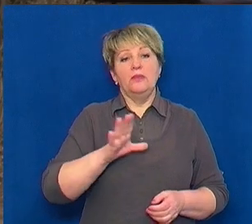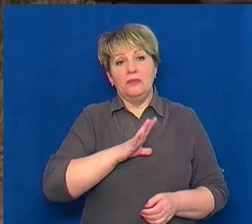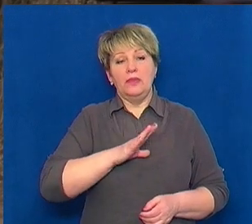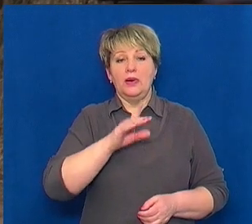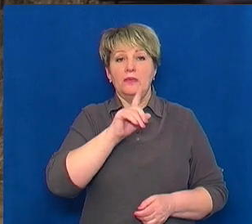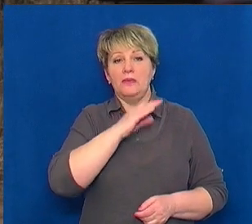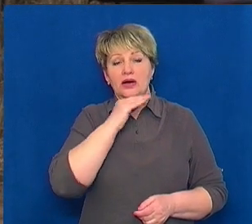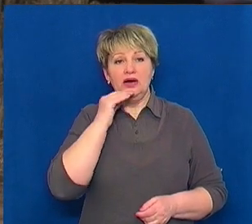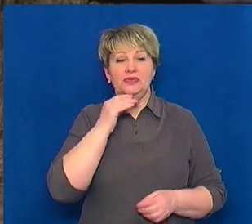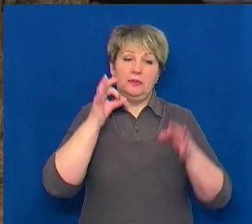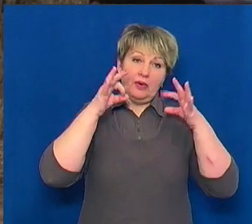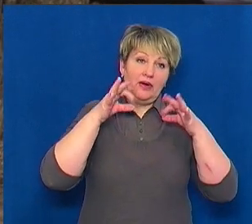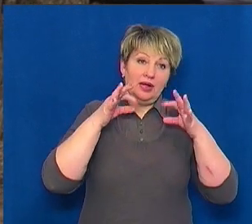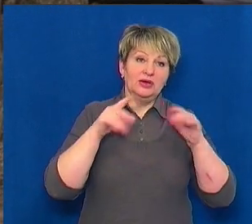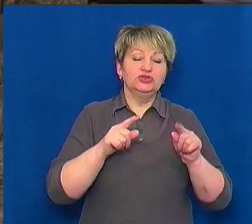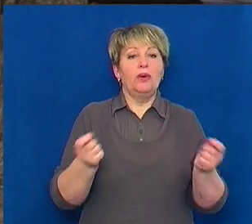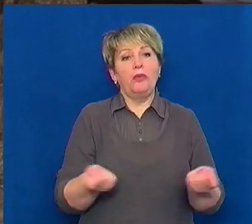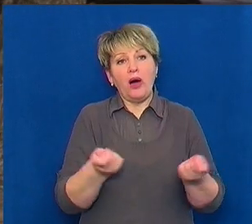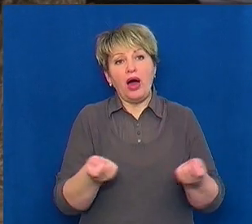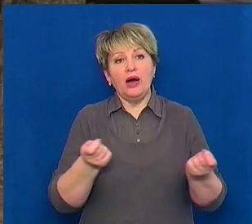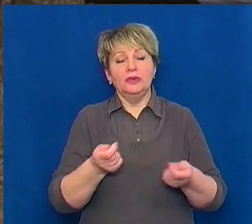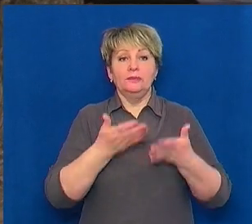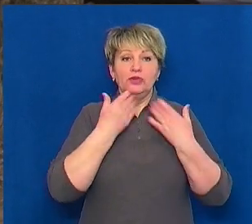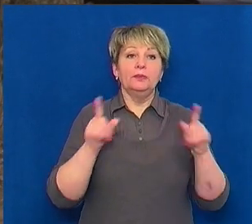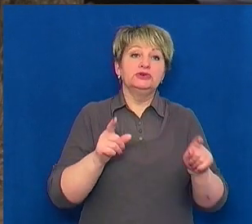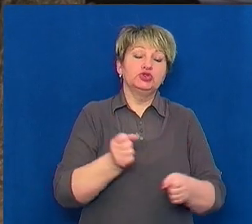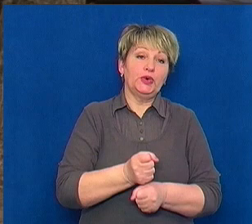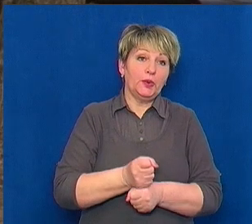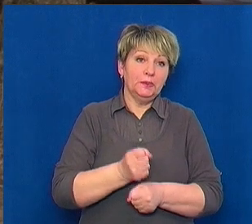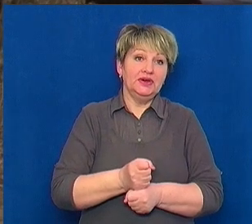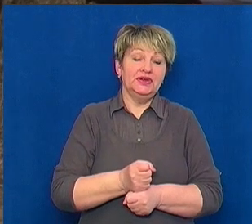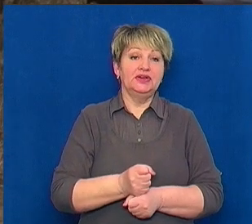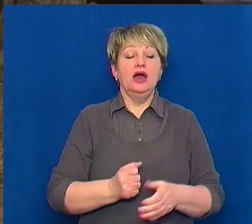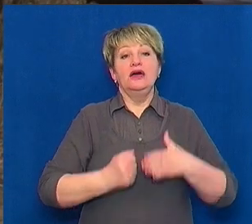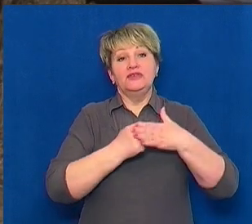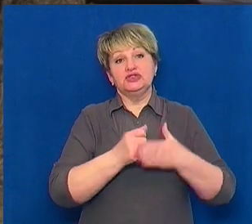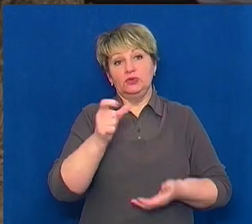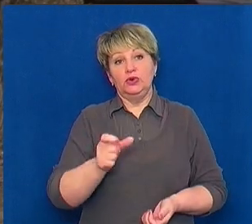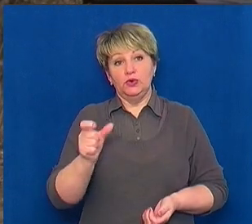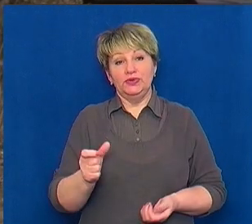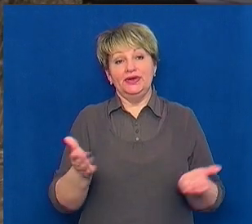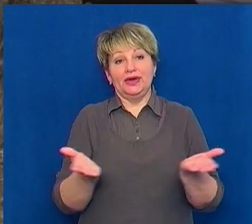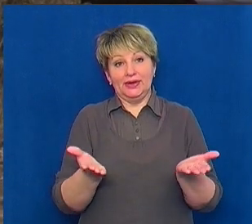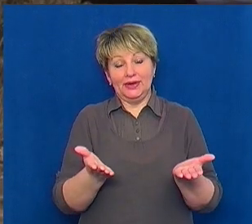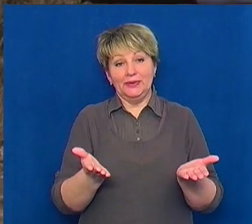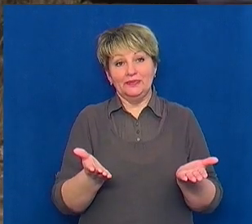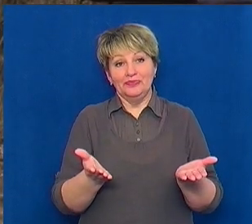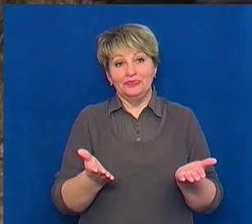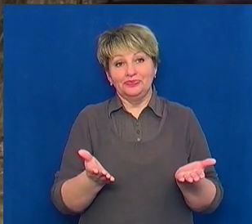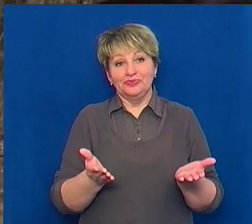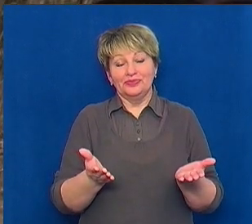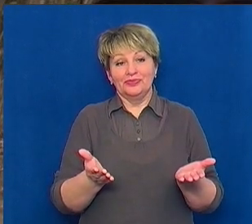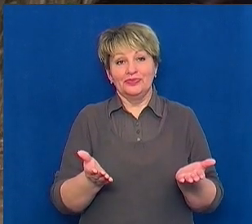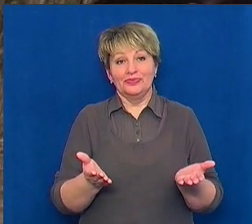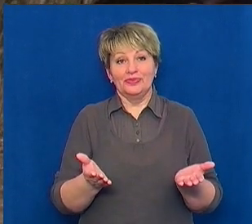що мало, нема що робити. Але в основному це люди, які, можна назвати їх рецидивістами,